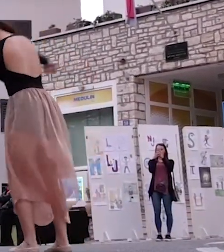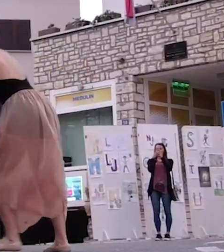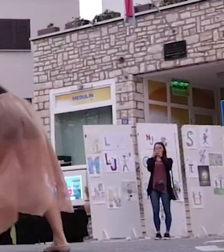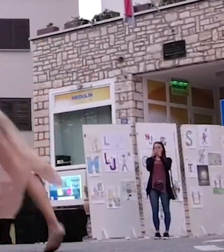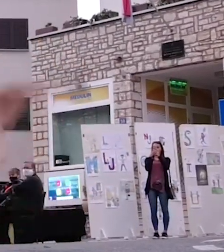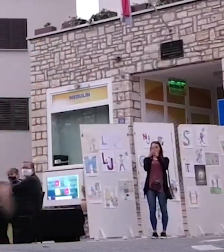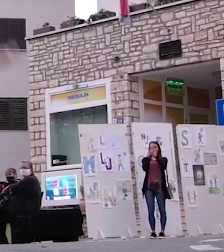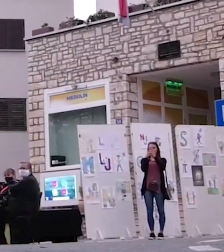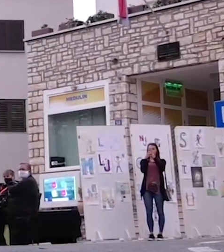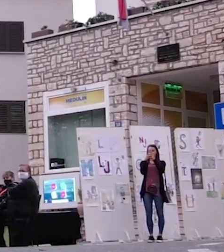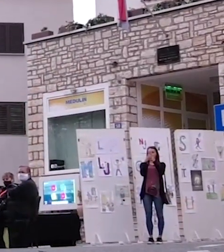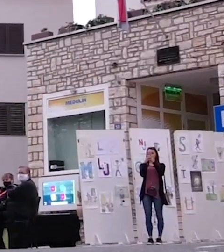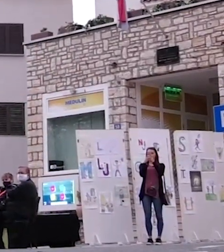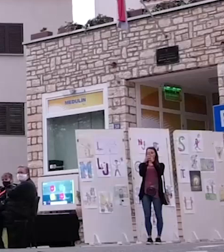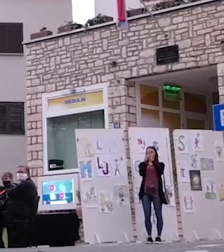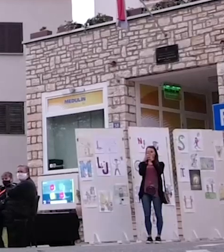Superhero.